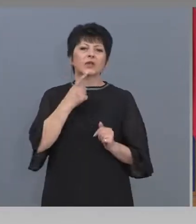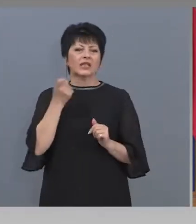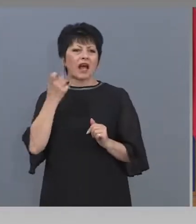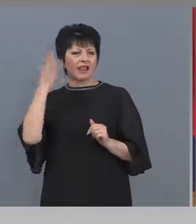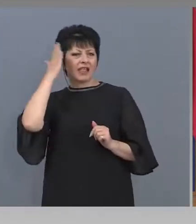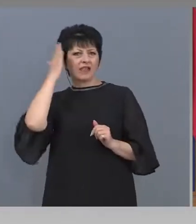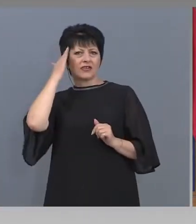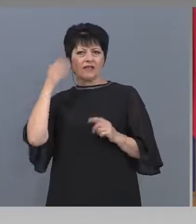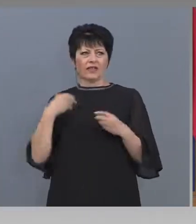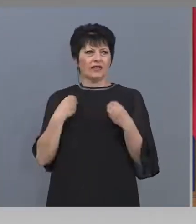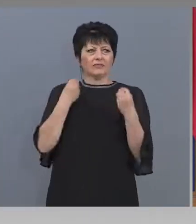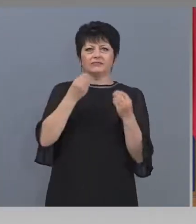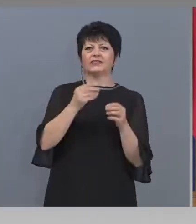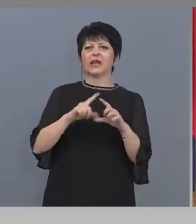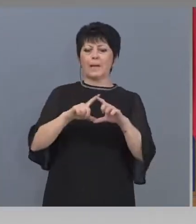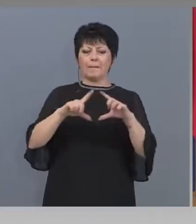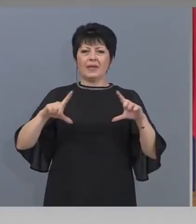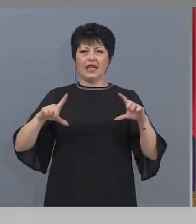както го прави до сега?